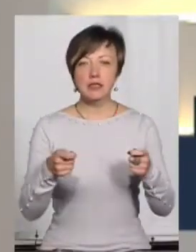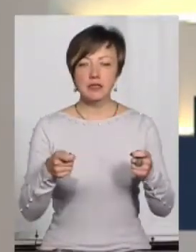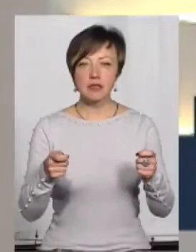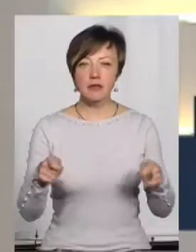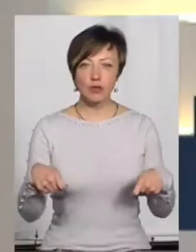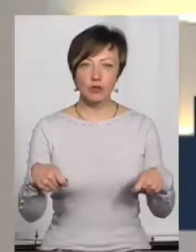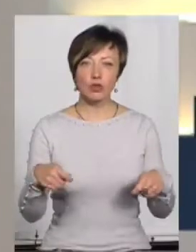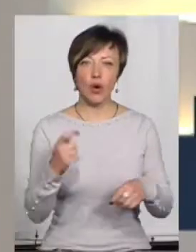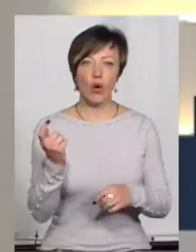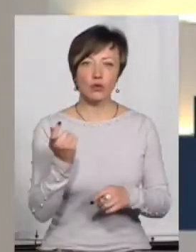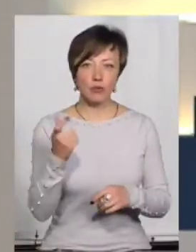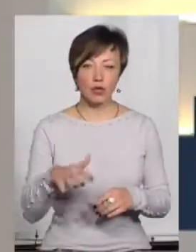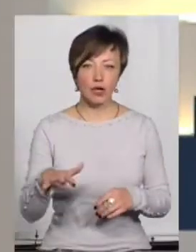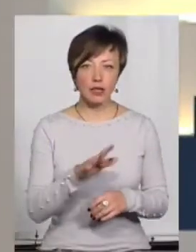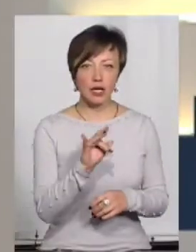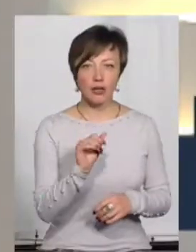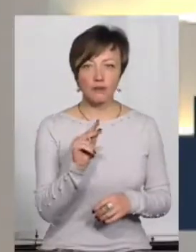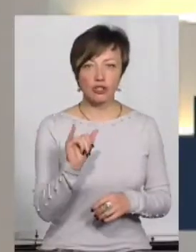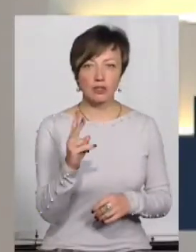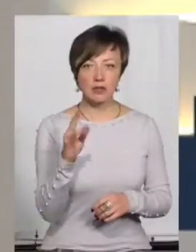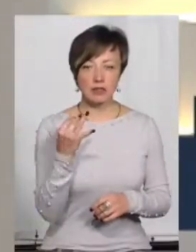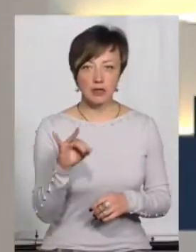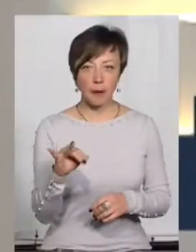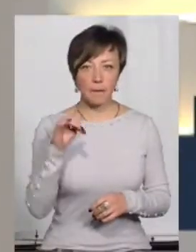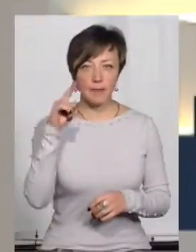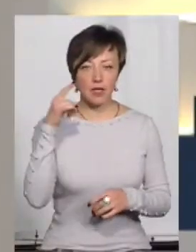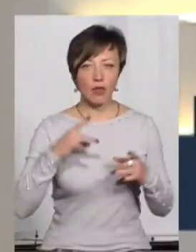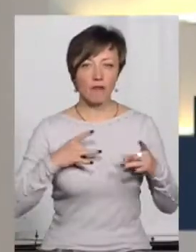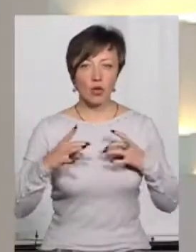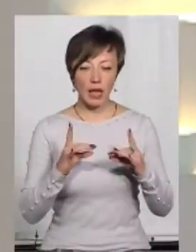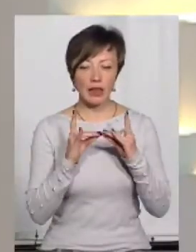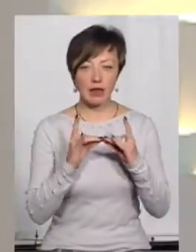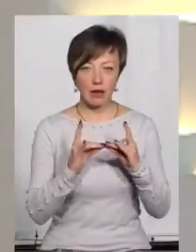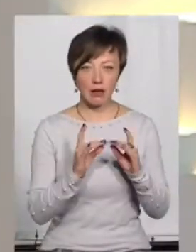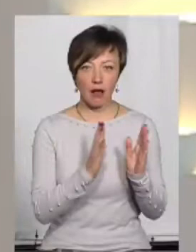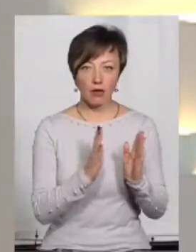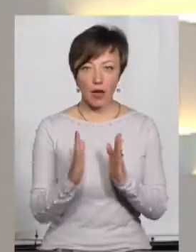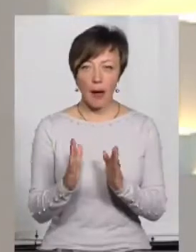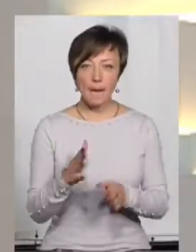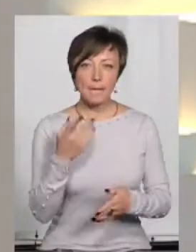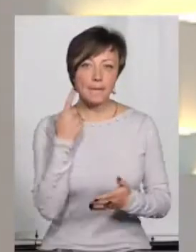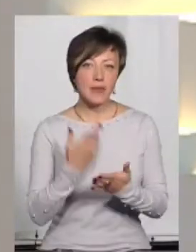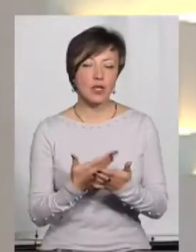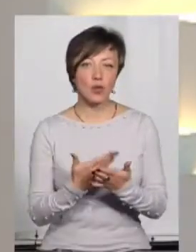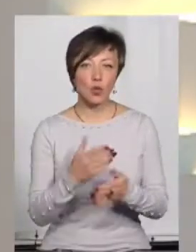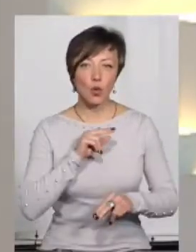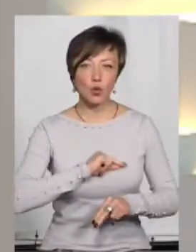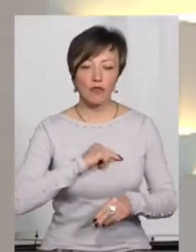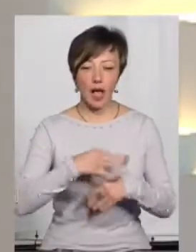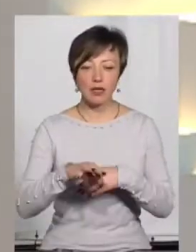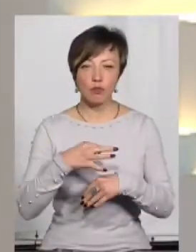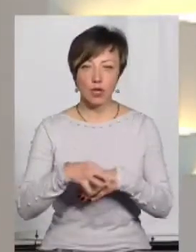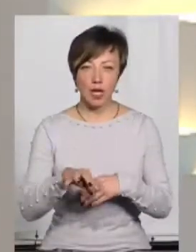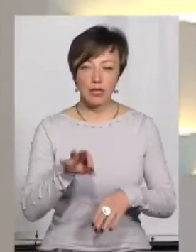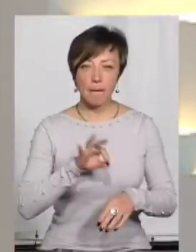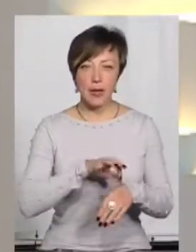Завідуючого господарством Кривчицького психоневрологічного інтернату підозрюють у трудовій експлуатації пацієнтів. За